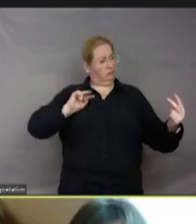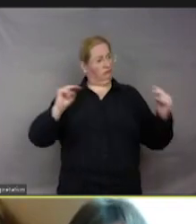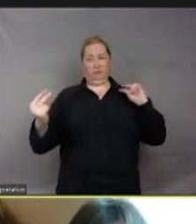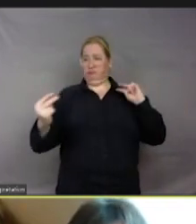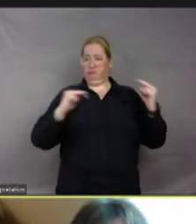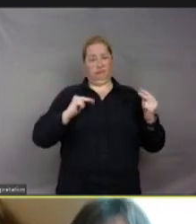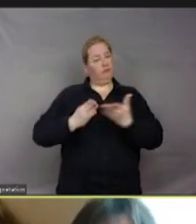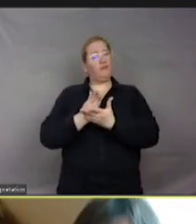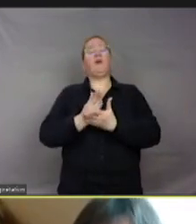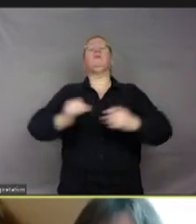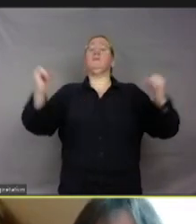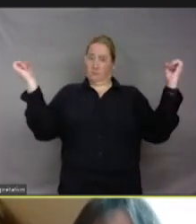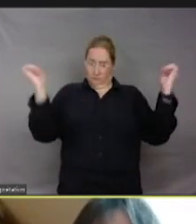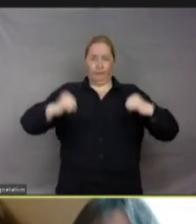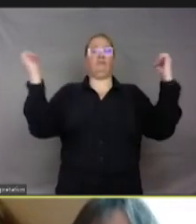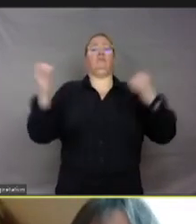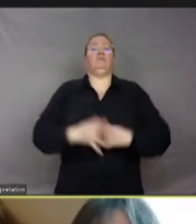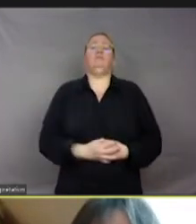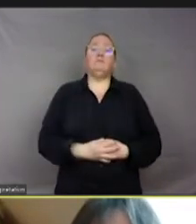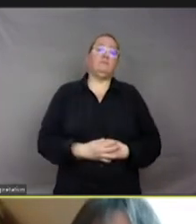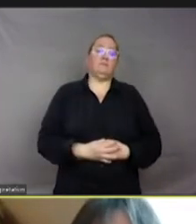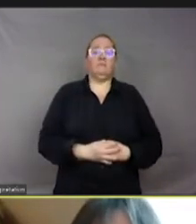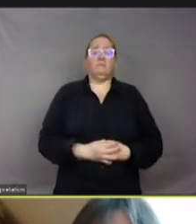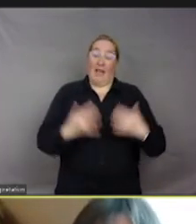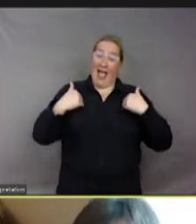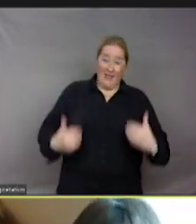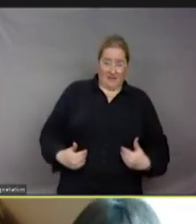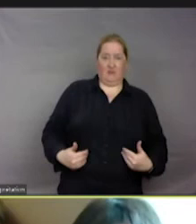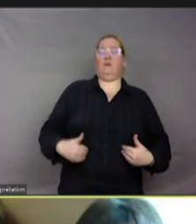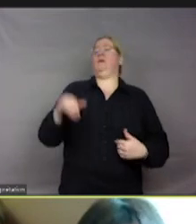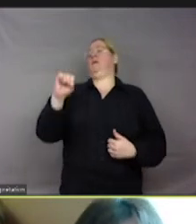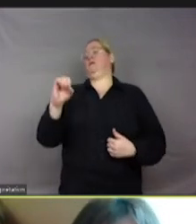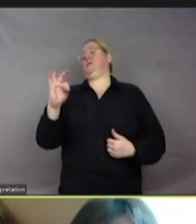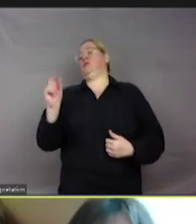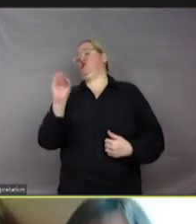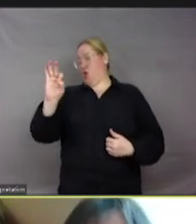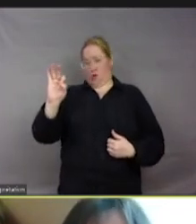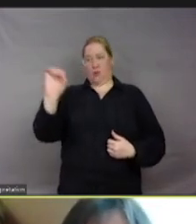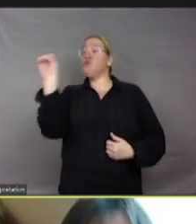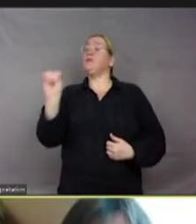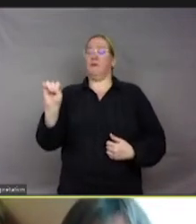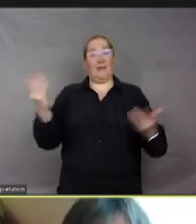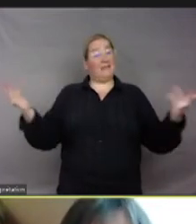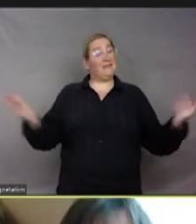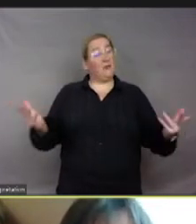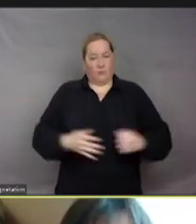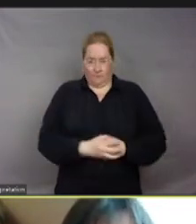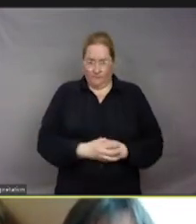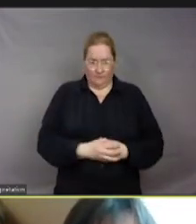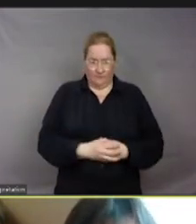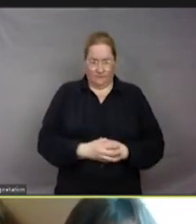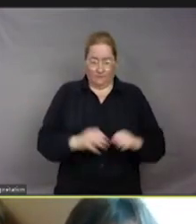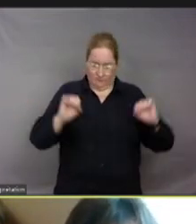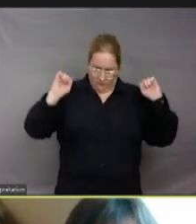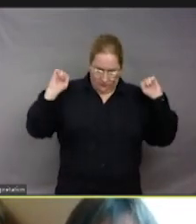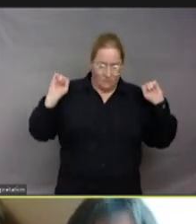sur son sens. Le sens d'un être sentient, c'est la capacité à éprouver des choses